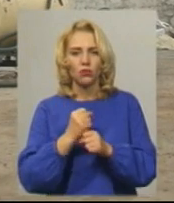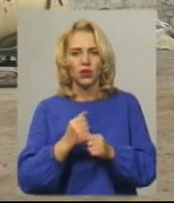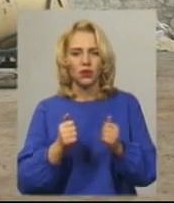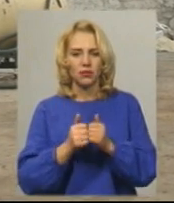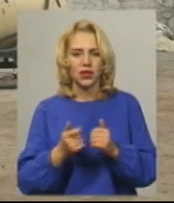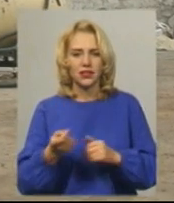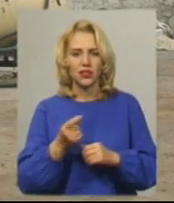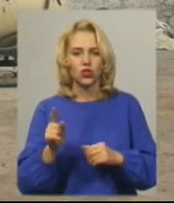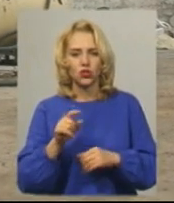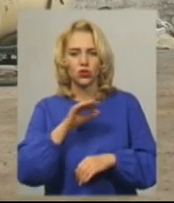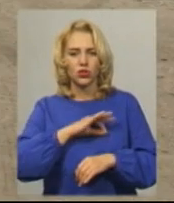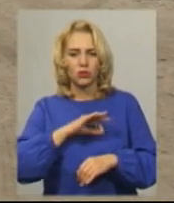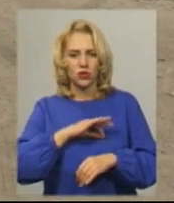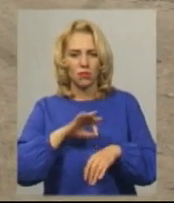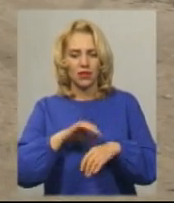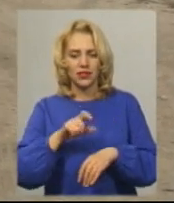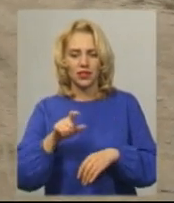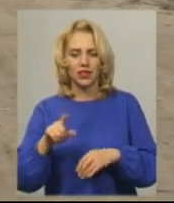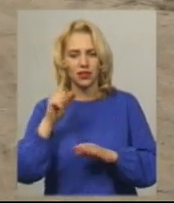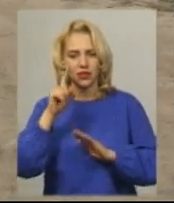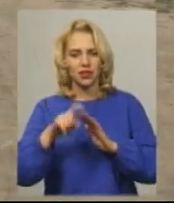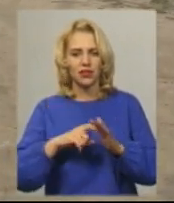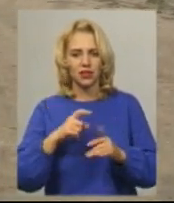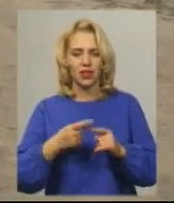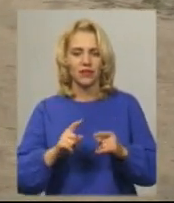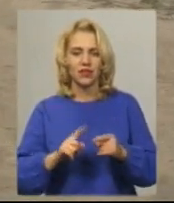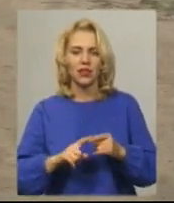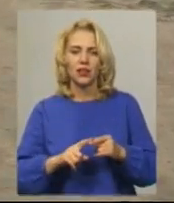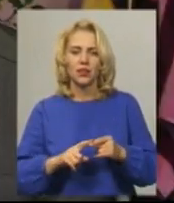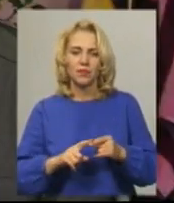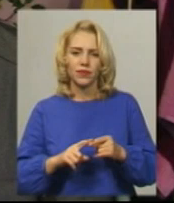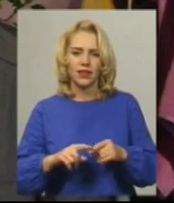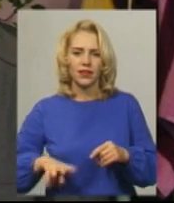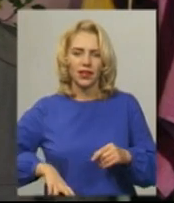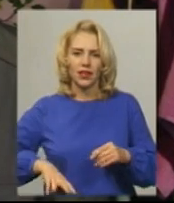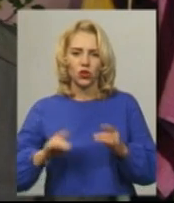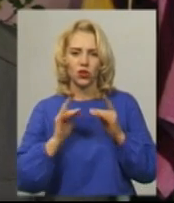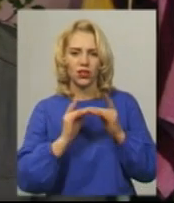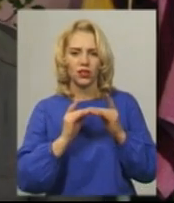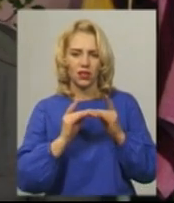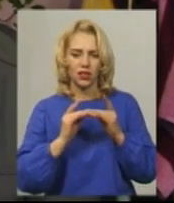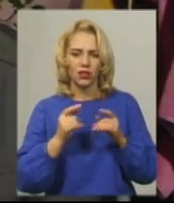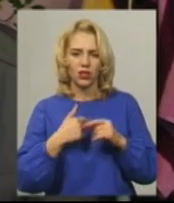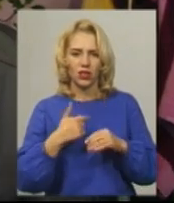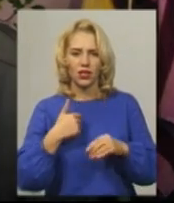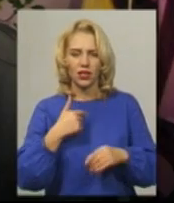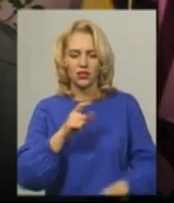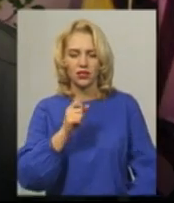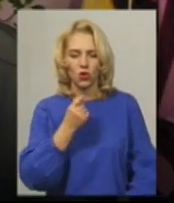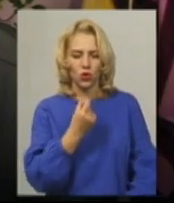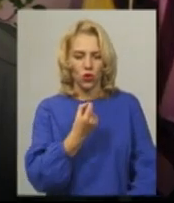експлуатують, пацієнтів дізнався, коли був у відпустці, каже директор інтернату Леонід Романов. Я з 11.10